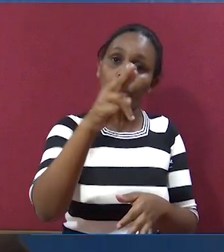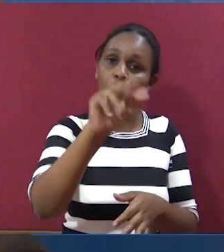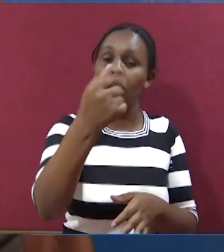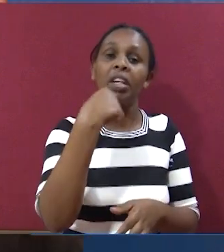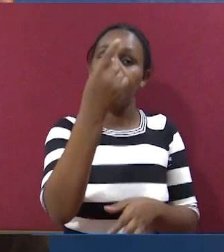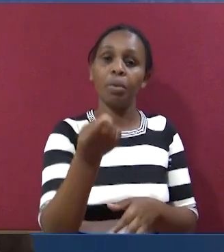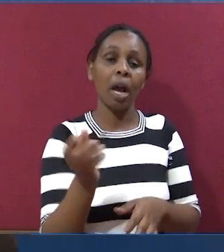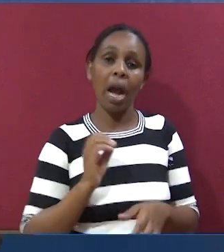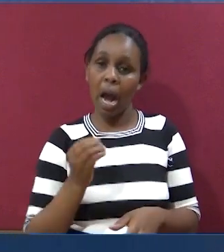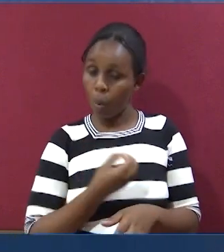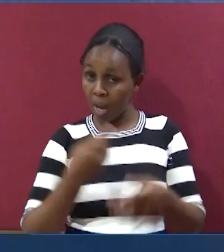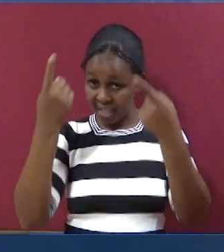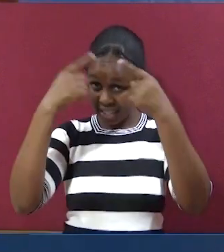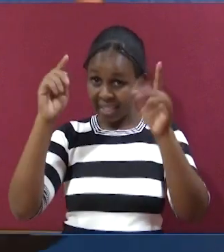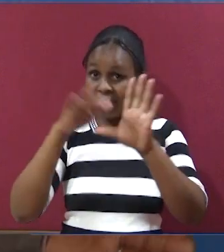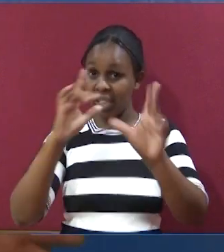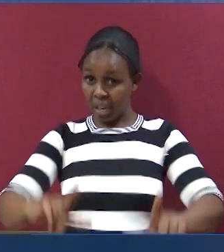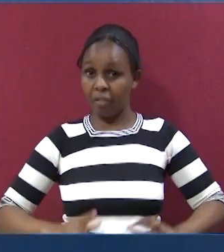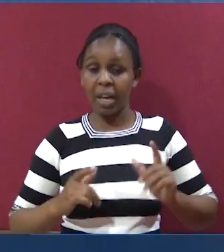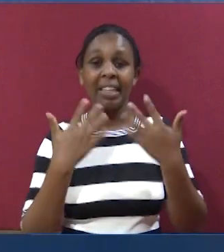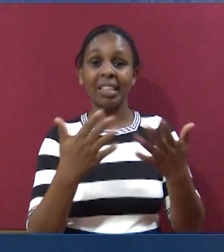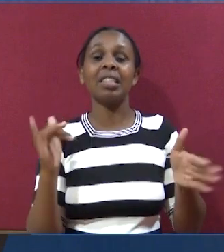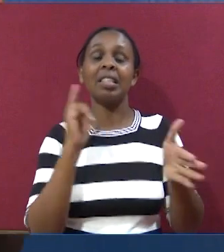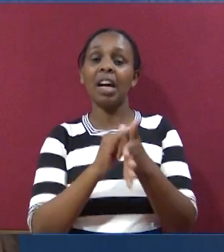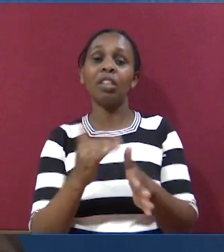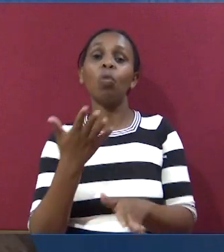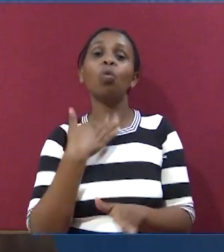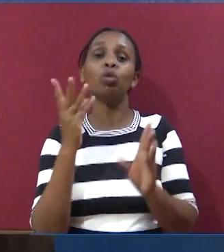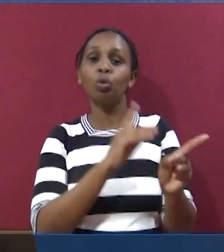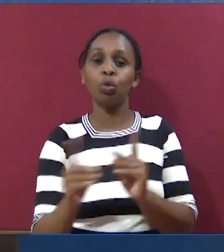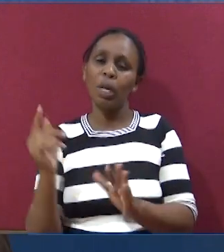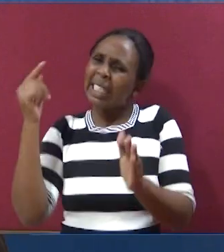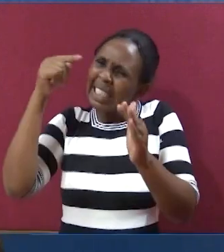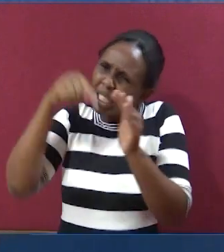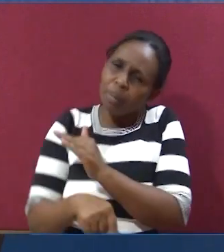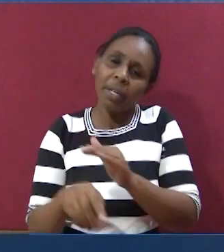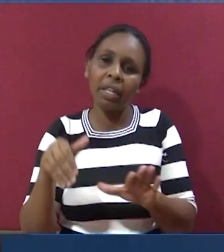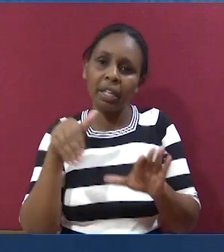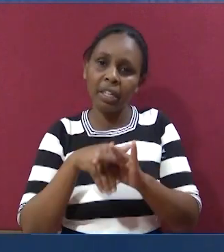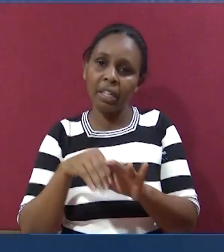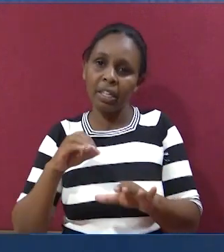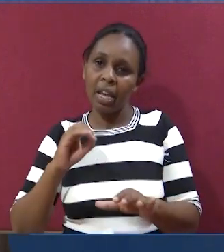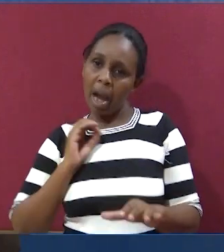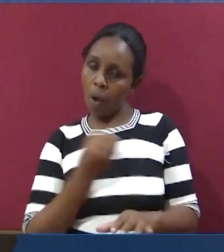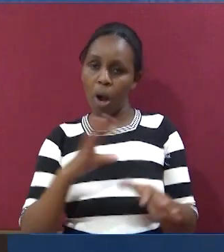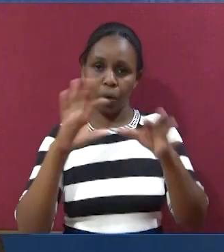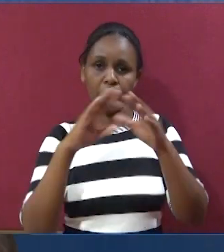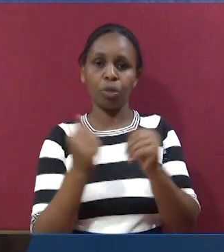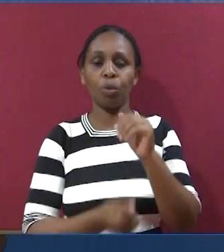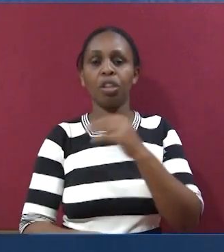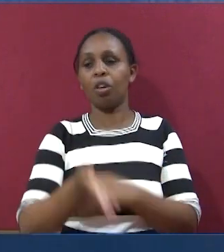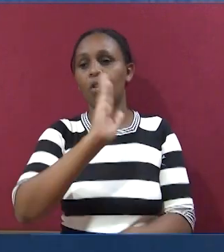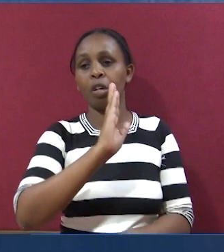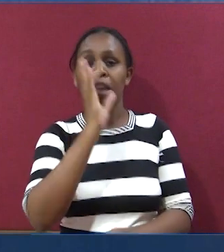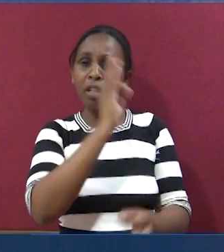kwamba, now as Christian, our success in life and the things we want to pursue will greatly deepen on our connection